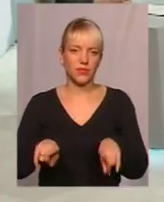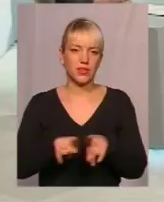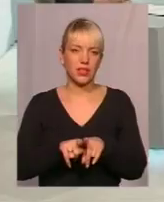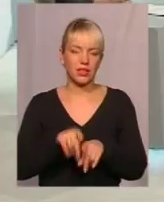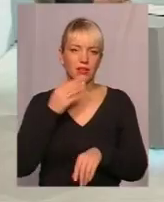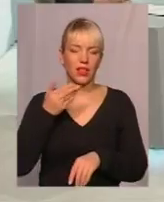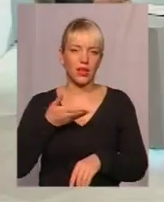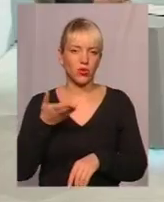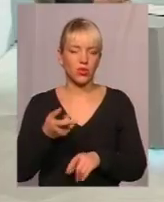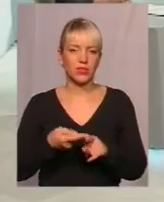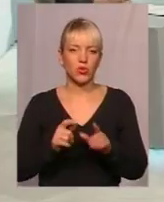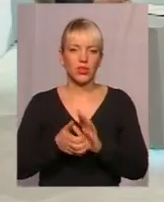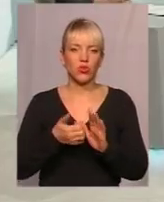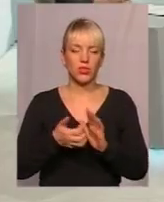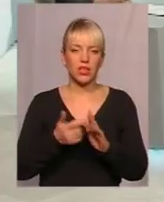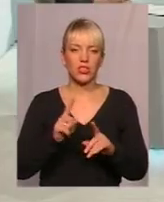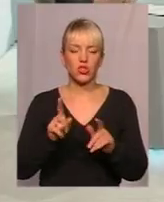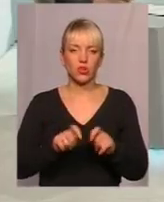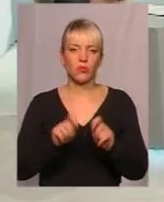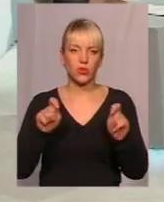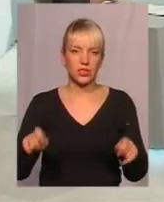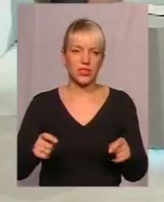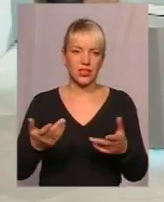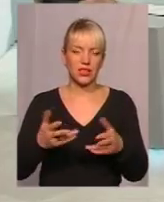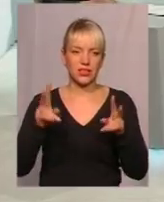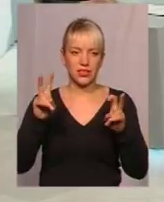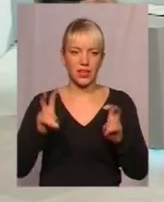лекторів и то недостатньо чтобы раскрыть певные темы